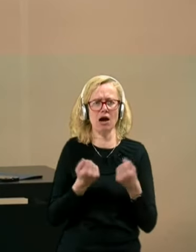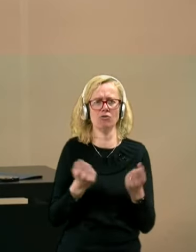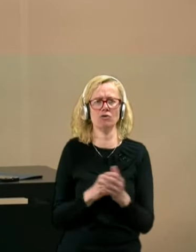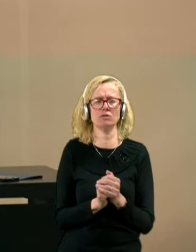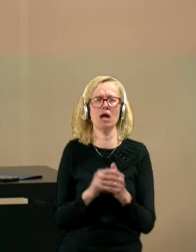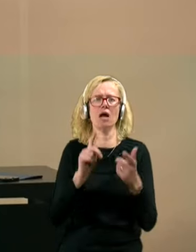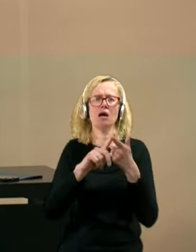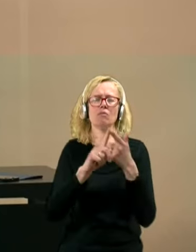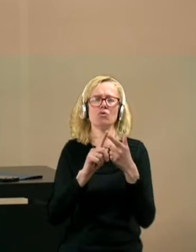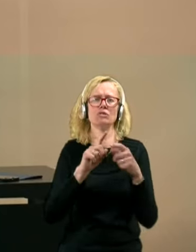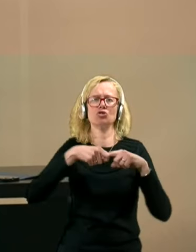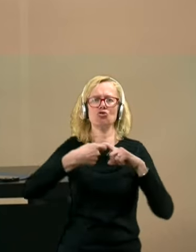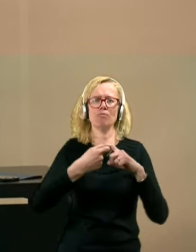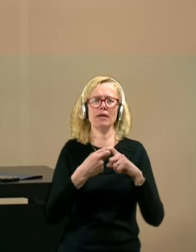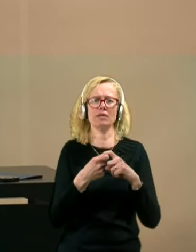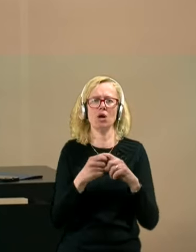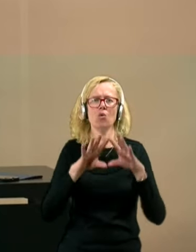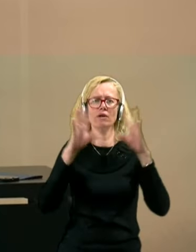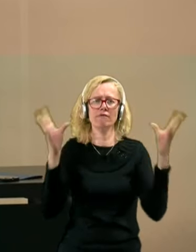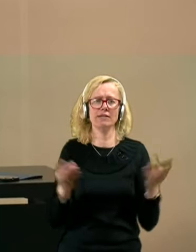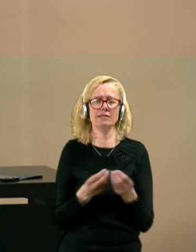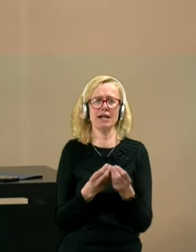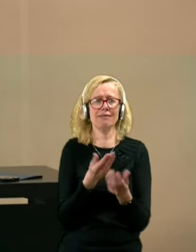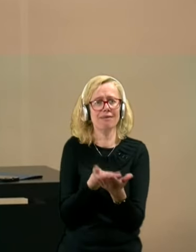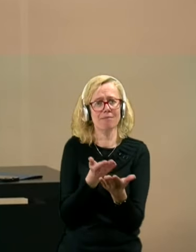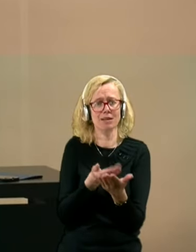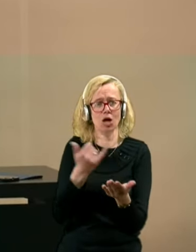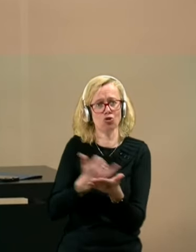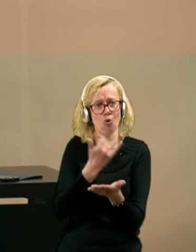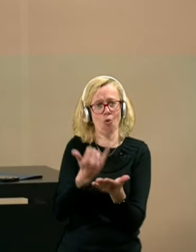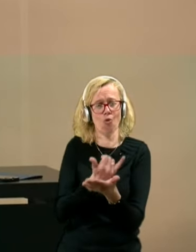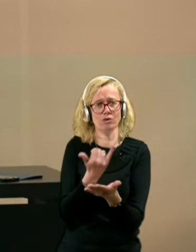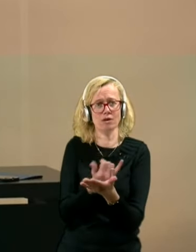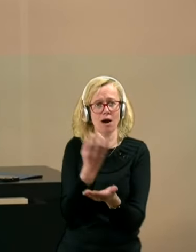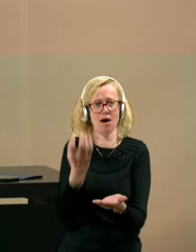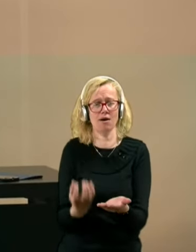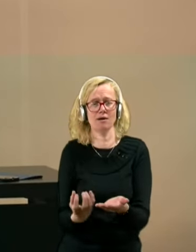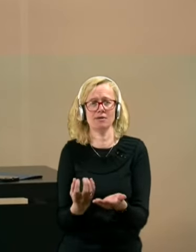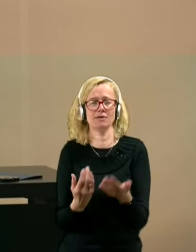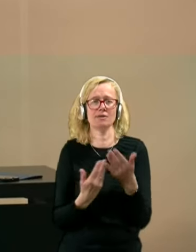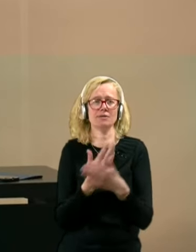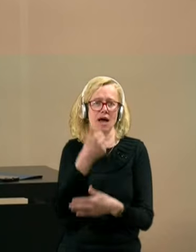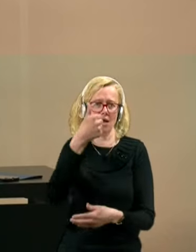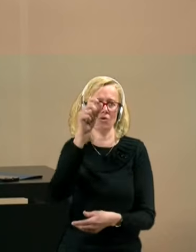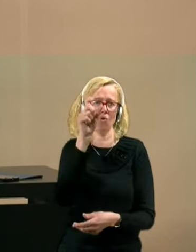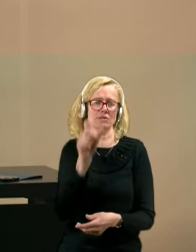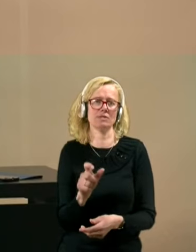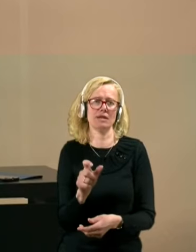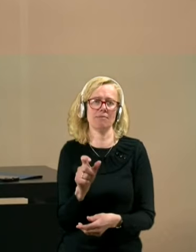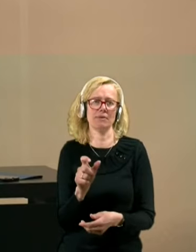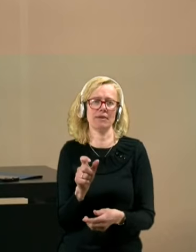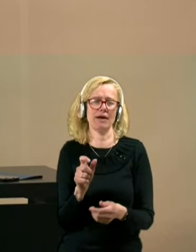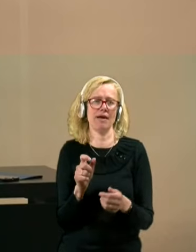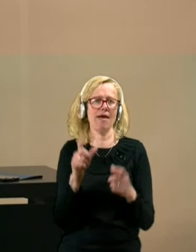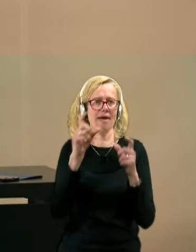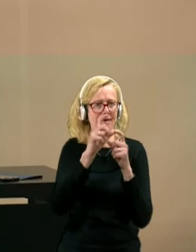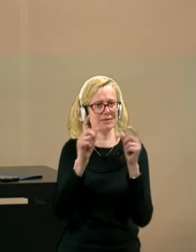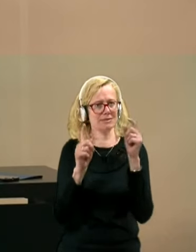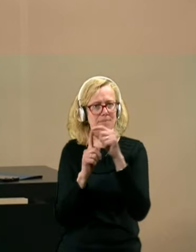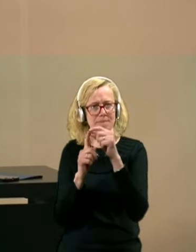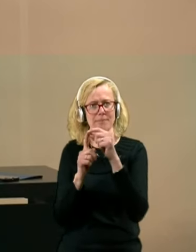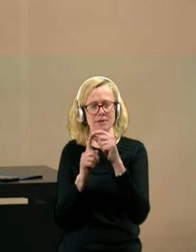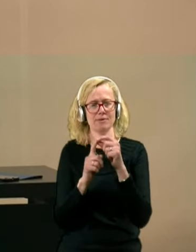inštrument univerzalnega temeljnega dohodka za enoosebne SPE